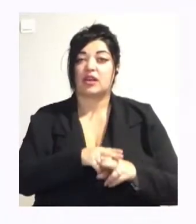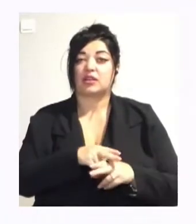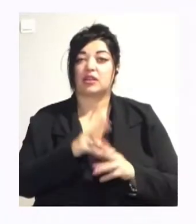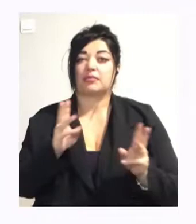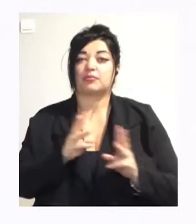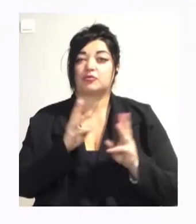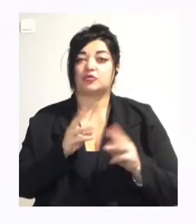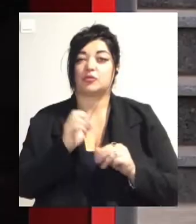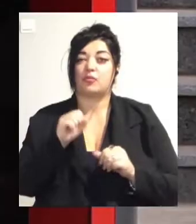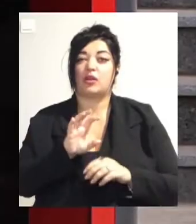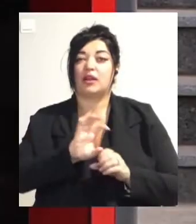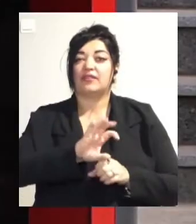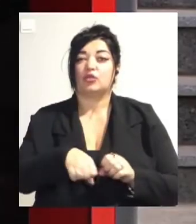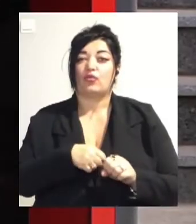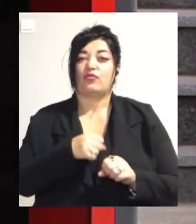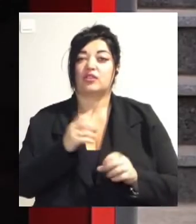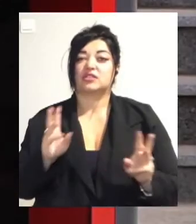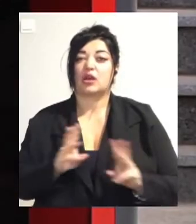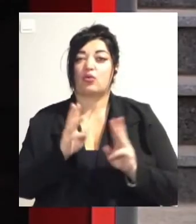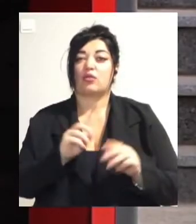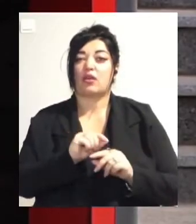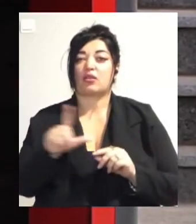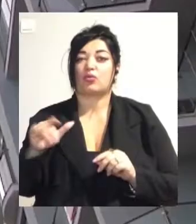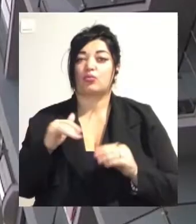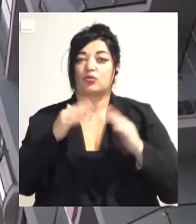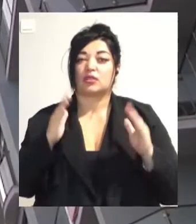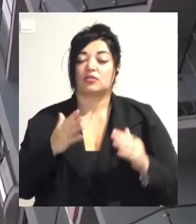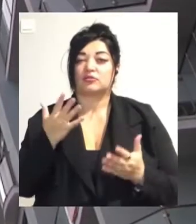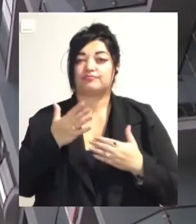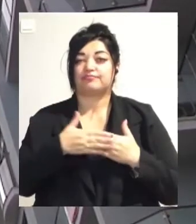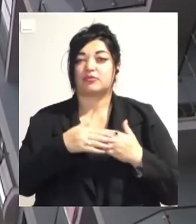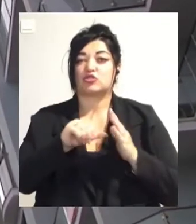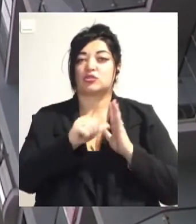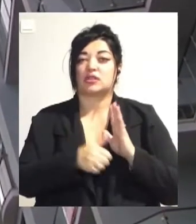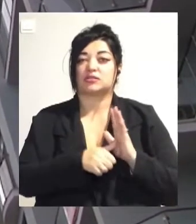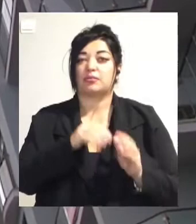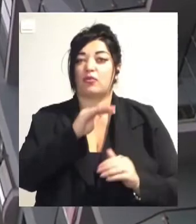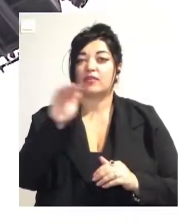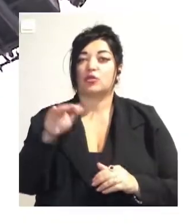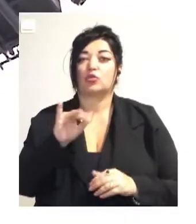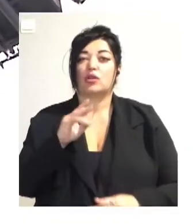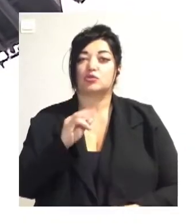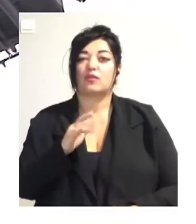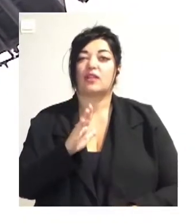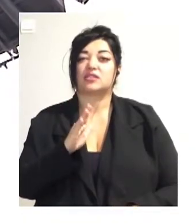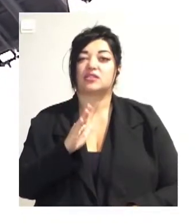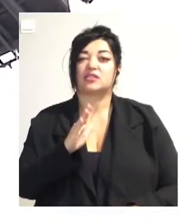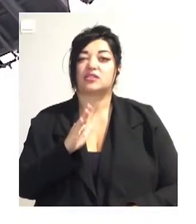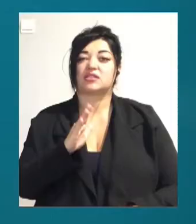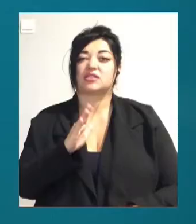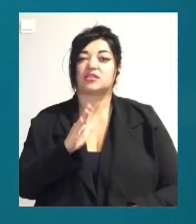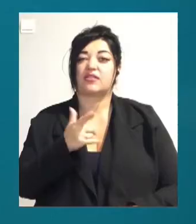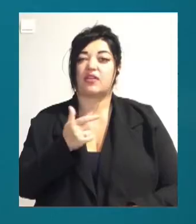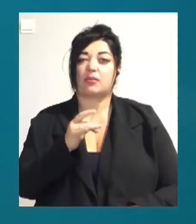загоряння у будинках, які мають більше 16 поверхів. Юлія Цуг, Владислава Гарбар, новини на Суспільному, Одеса.